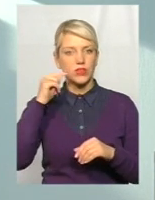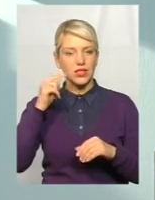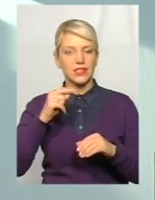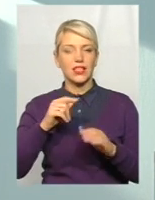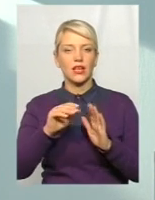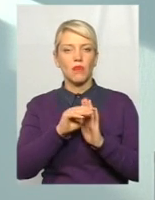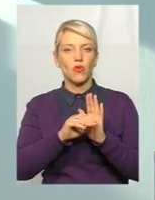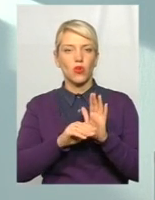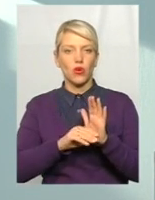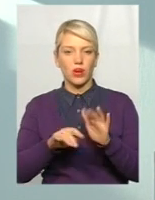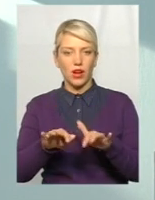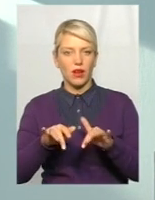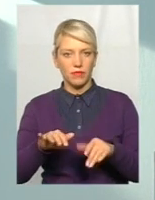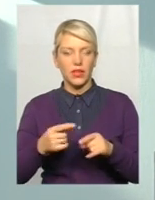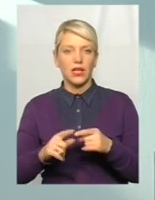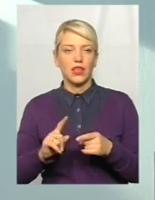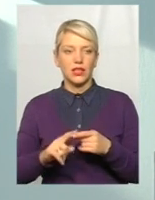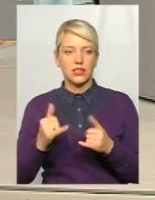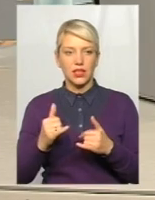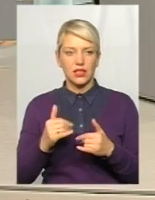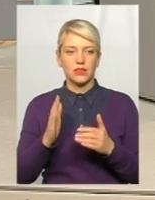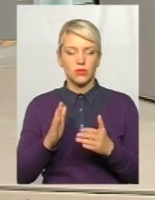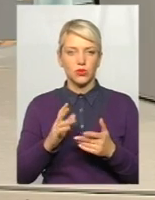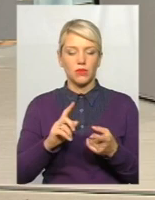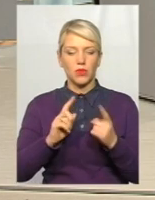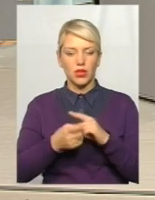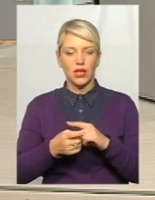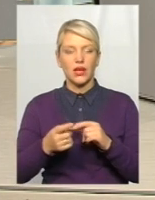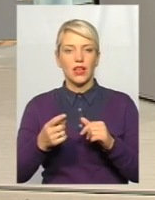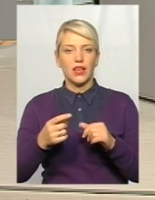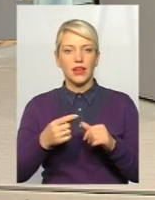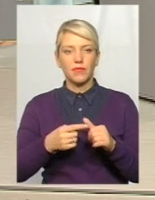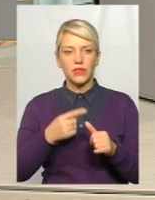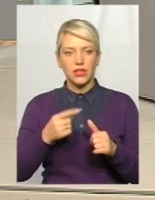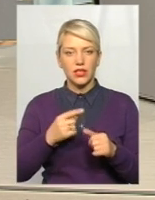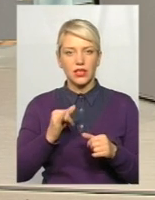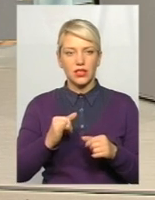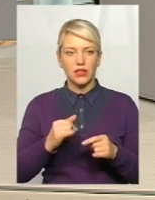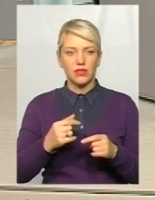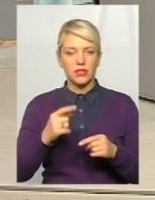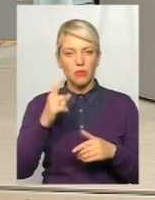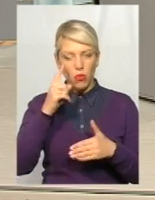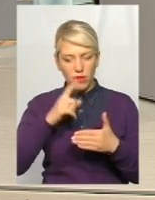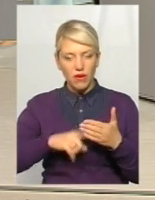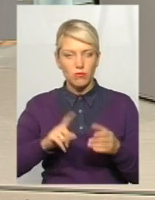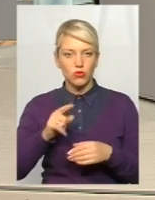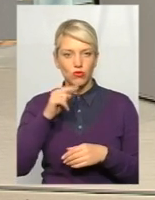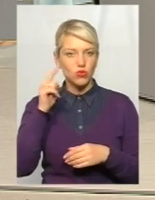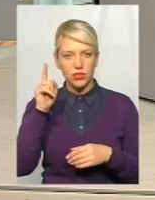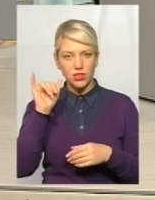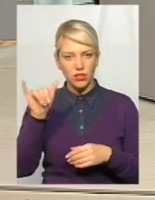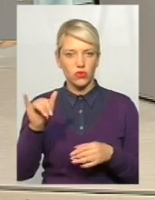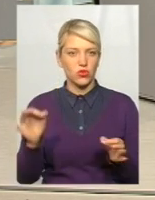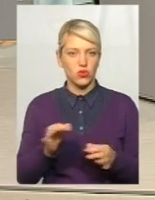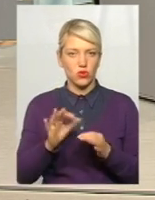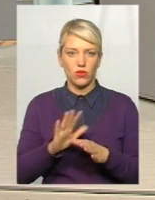мають. Не мається, зараз, правда, переіменуватися під іншим обличчям це отримати, а, сподіваюся, цього нічого не вийде. Тоді, як наша програма, це повністю